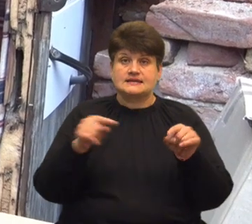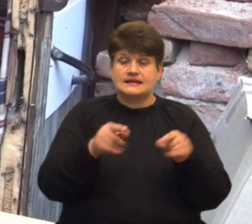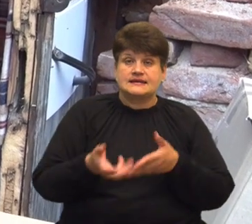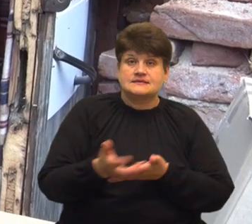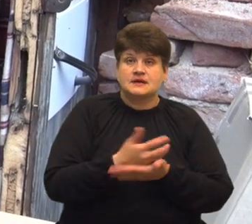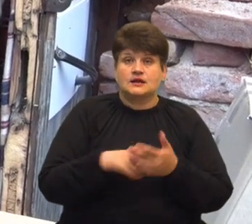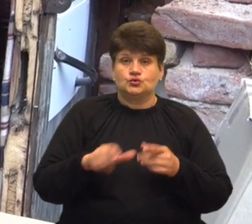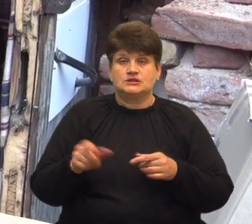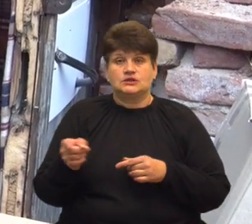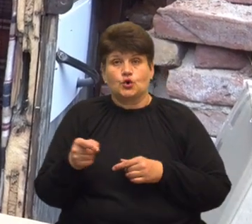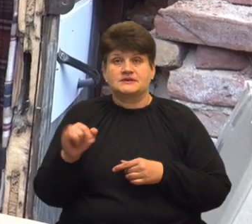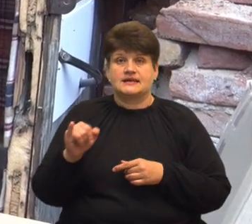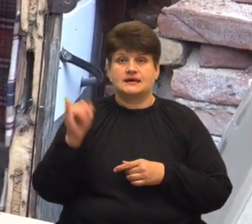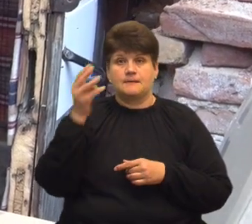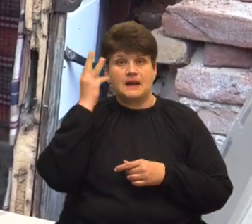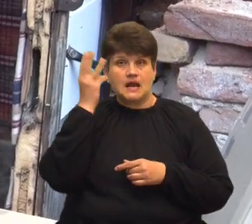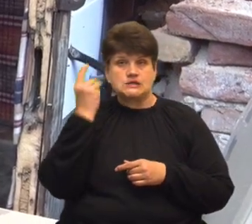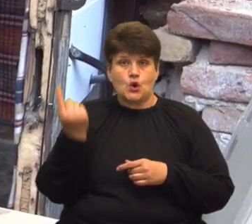Тернопільської та Хмельницької областей.